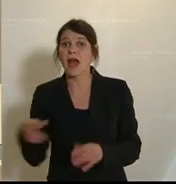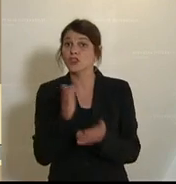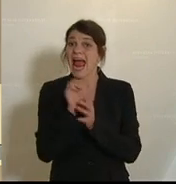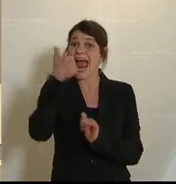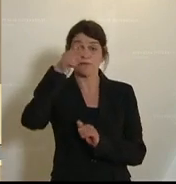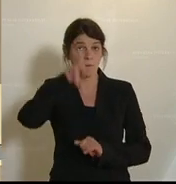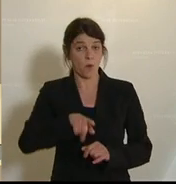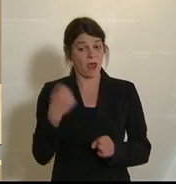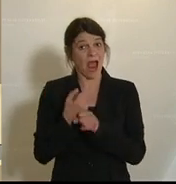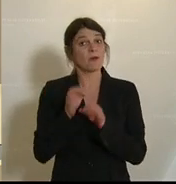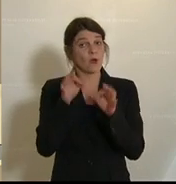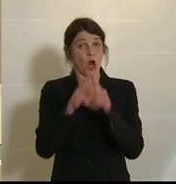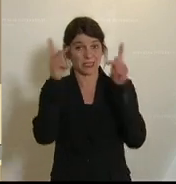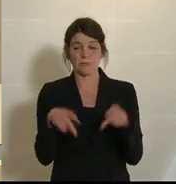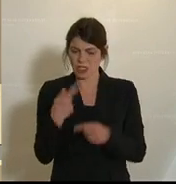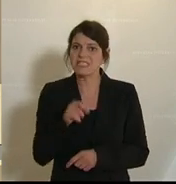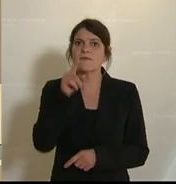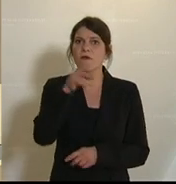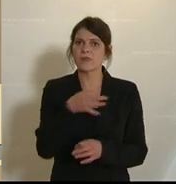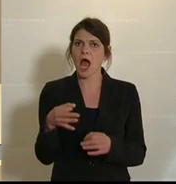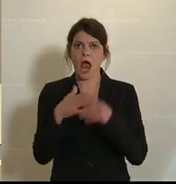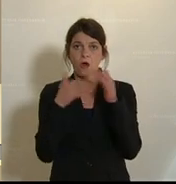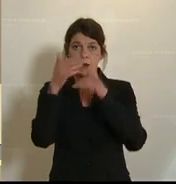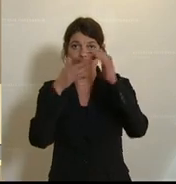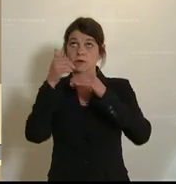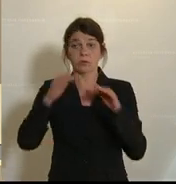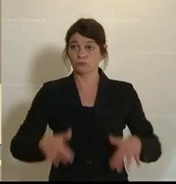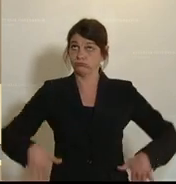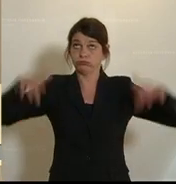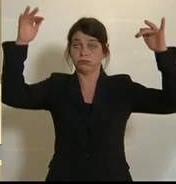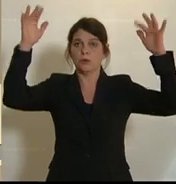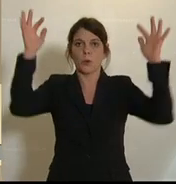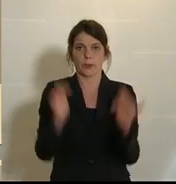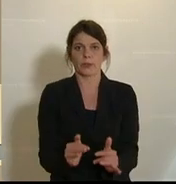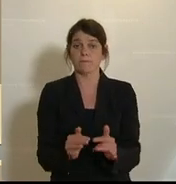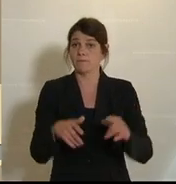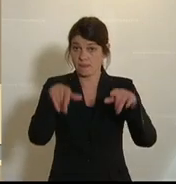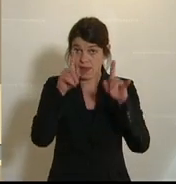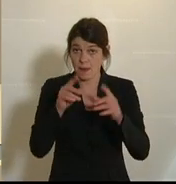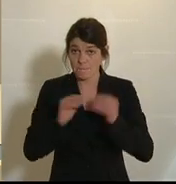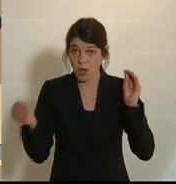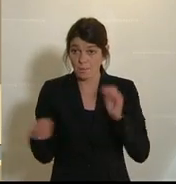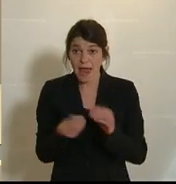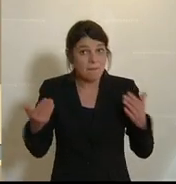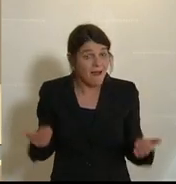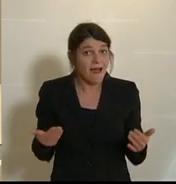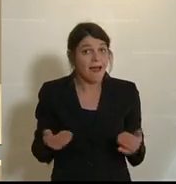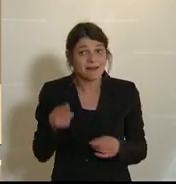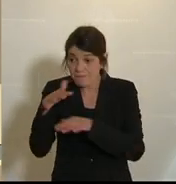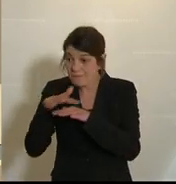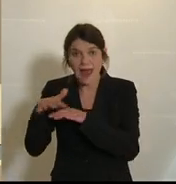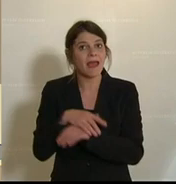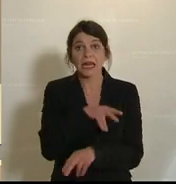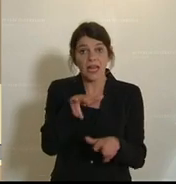Monate am Konzept und bauen zwölf Tage auf und ab. Das Problem ist aber, dass die Branche für die Regierung auch